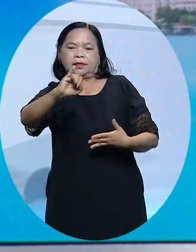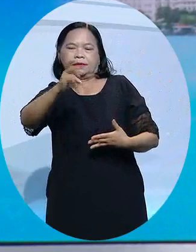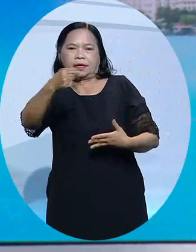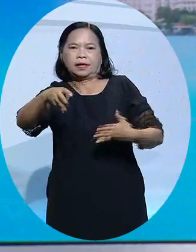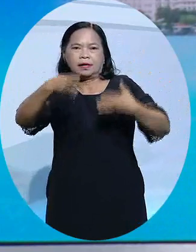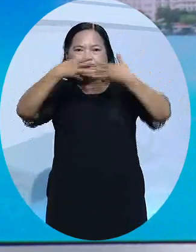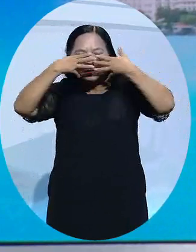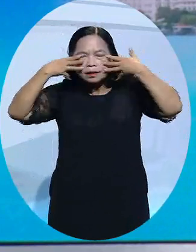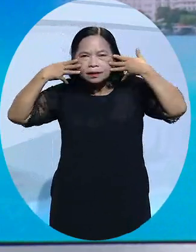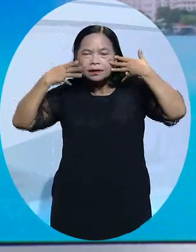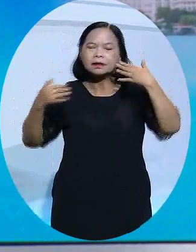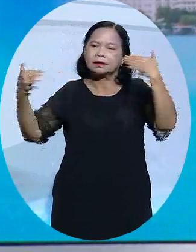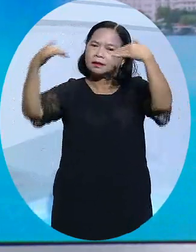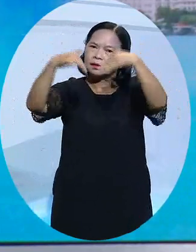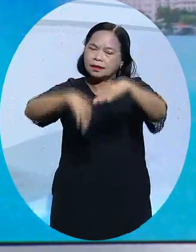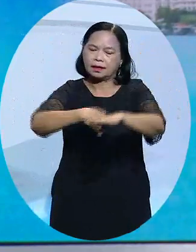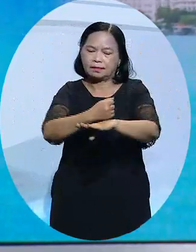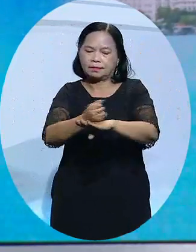Rập với sự tham dự của Ngoại trưởng Mỹ.